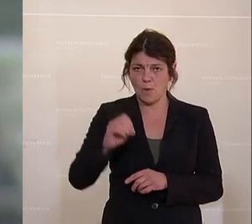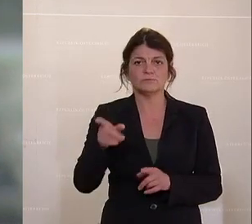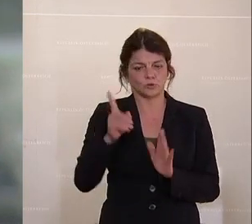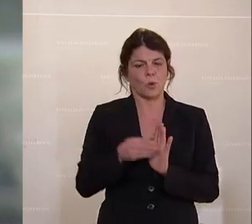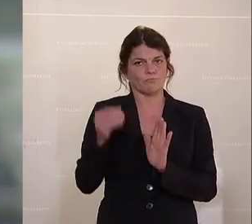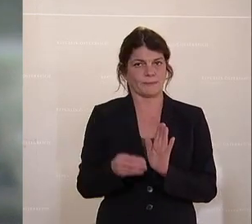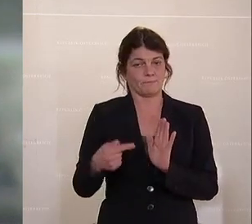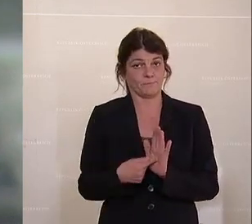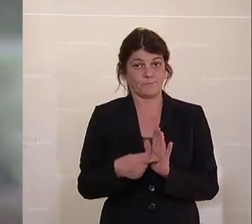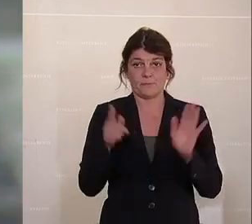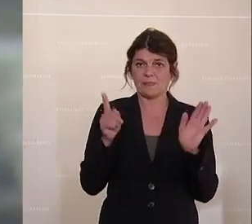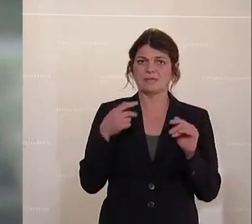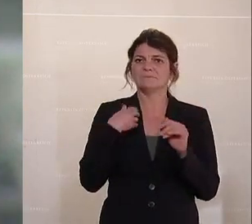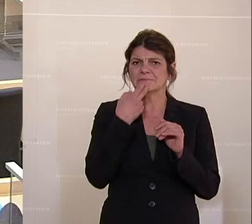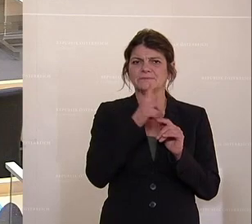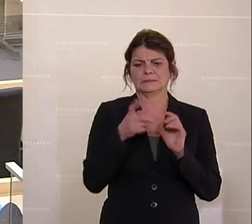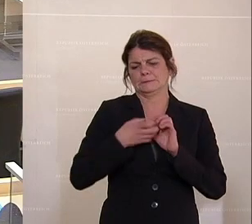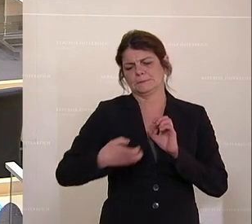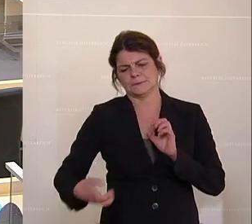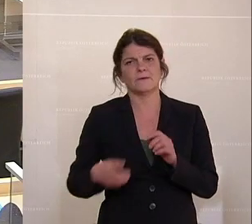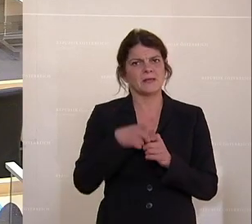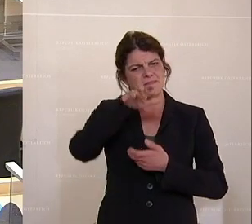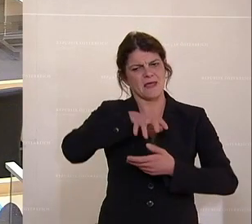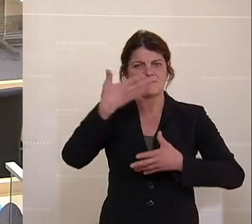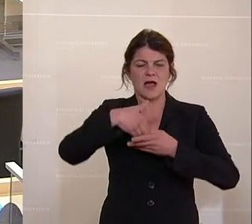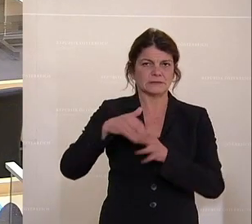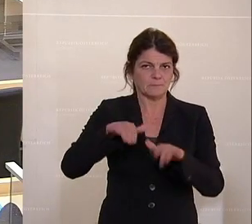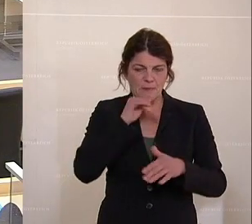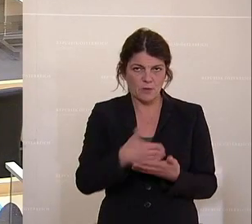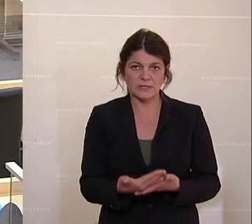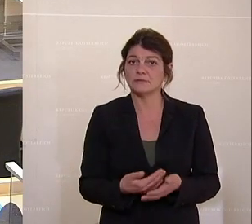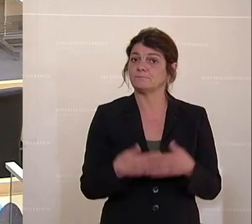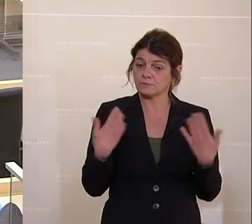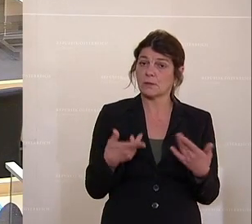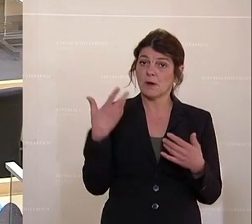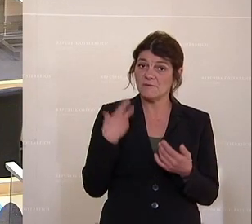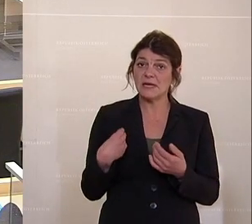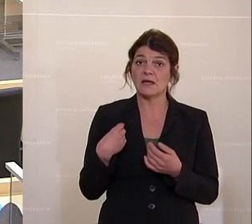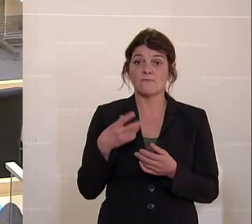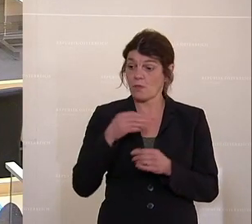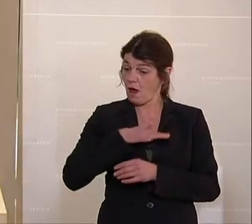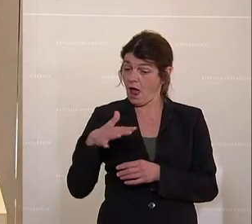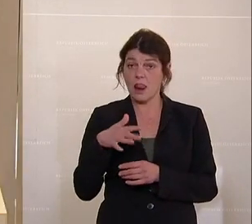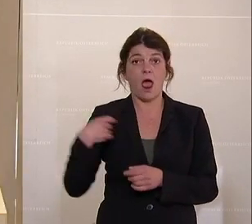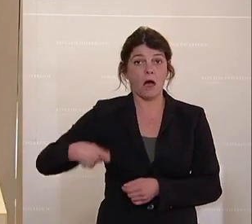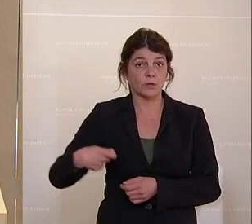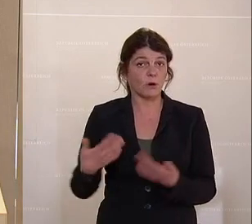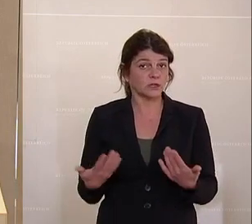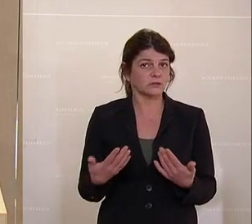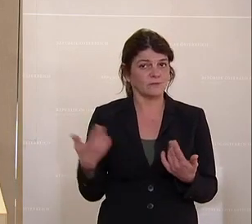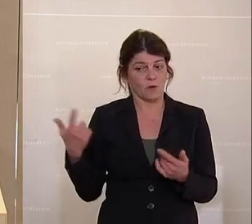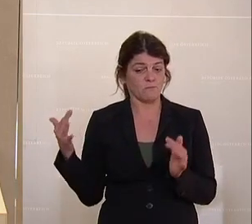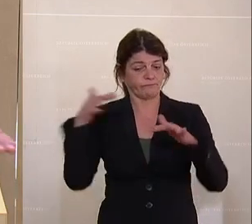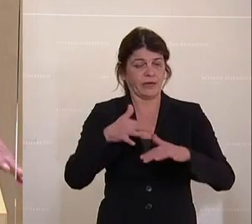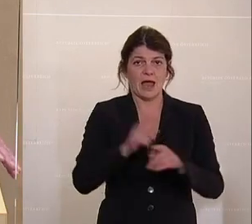Und dort, ich erspare Ihnen jetzt den Text dieser Resolution, wird wieder im Beisein von allen Abgeordneten, die dort halt